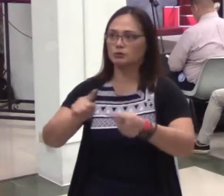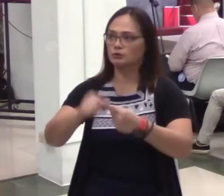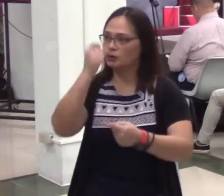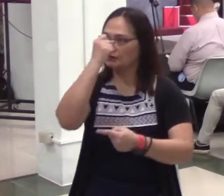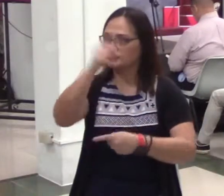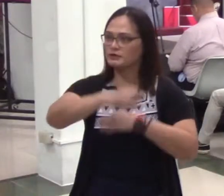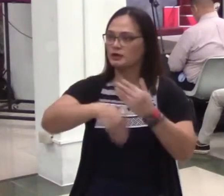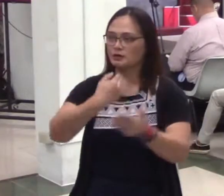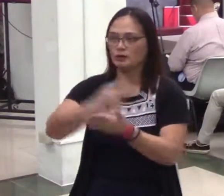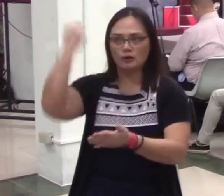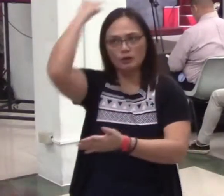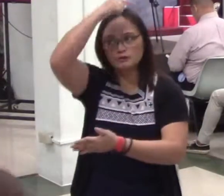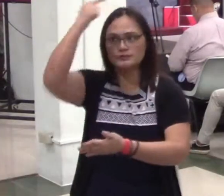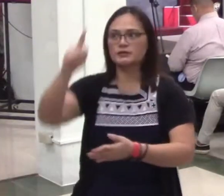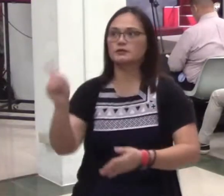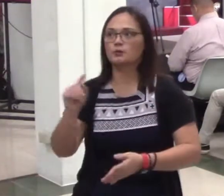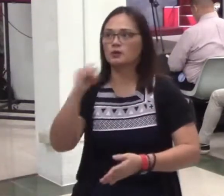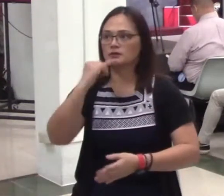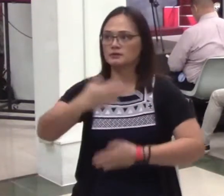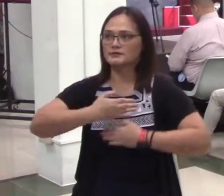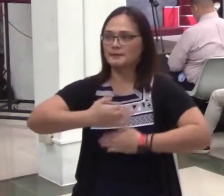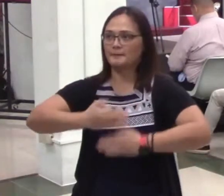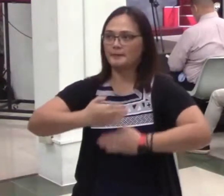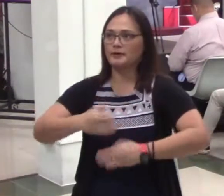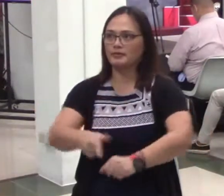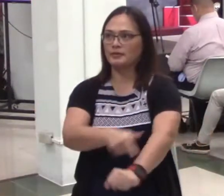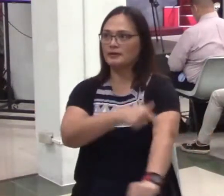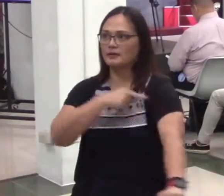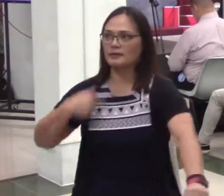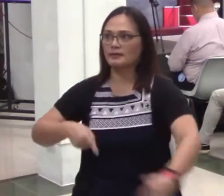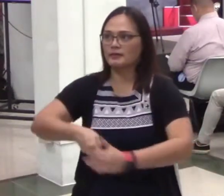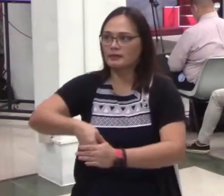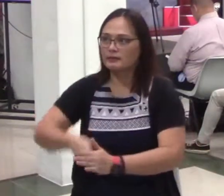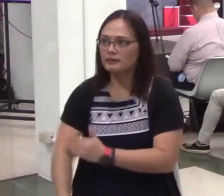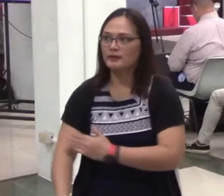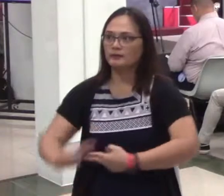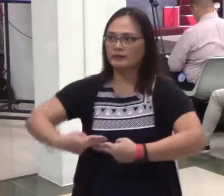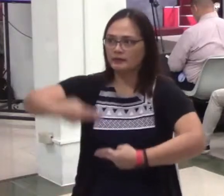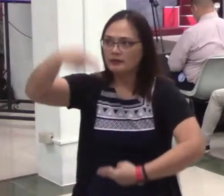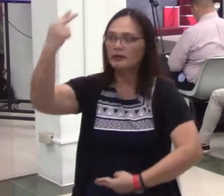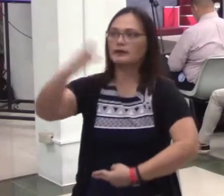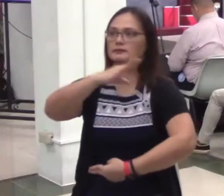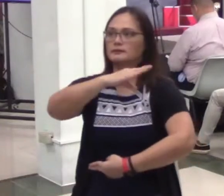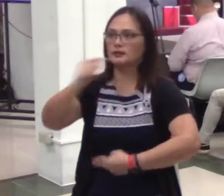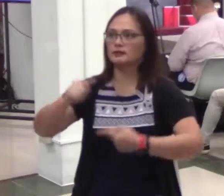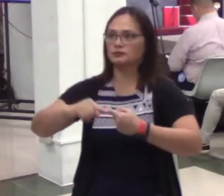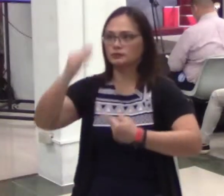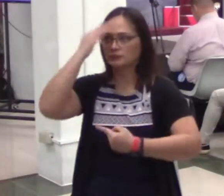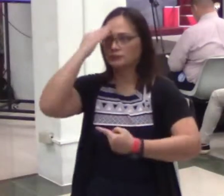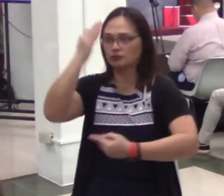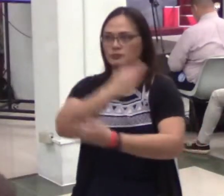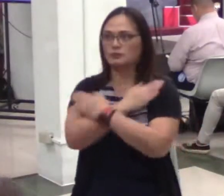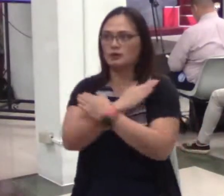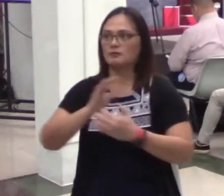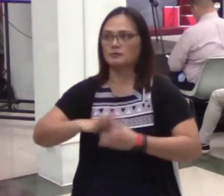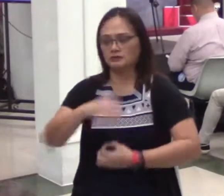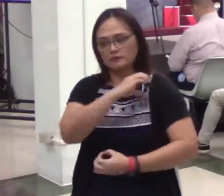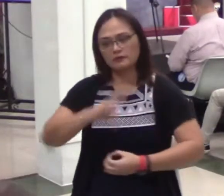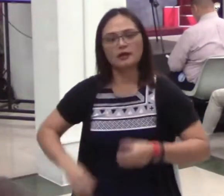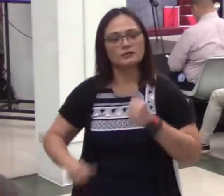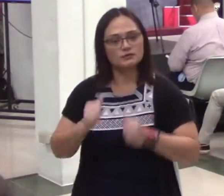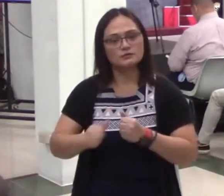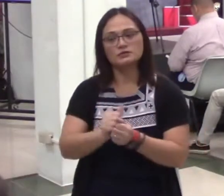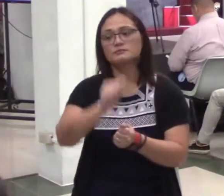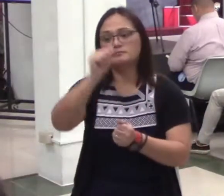the breadth and length and depth and height and to know the love of Christ which passeth